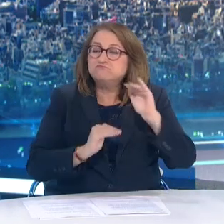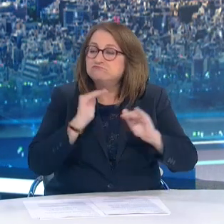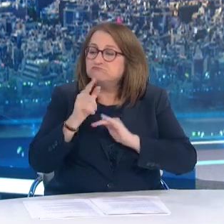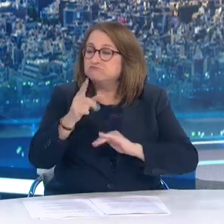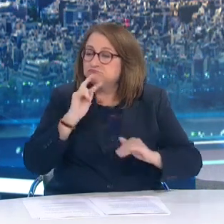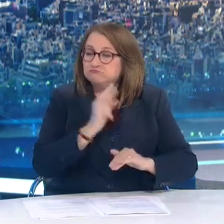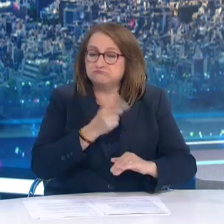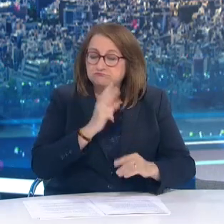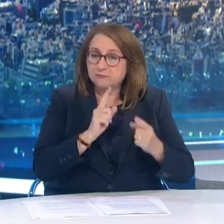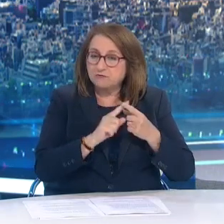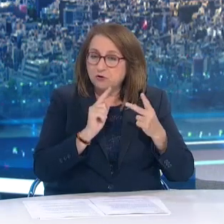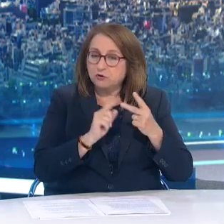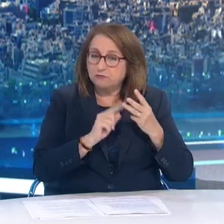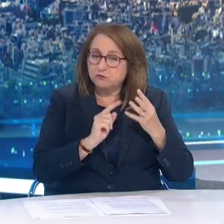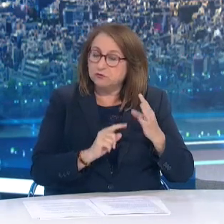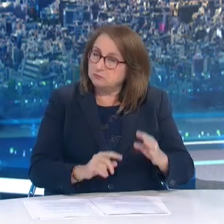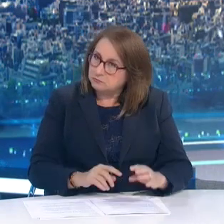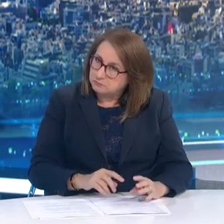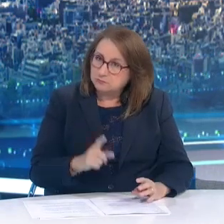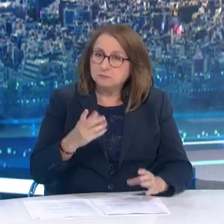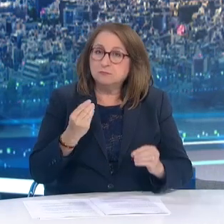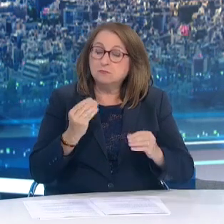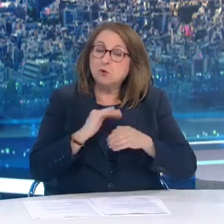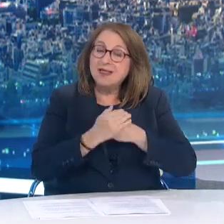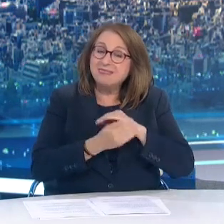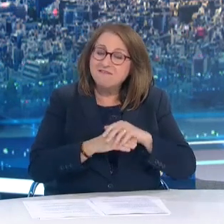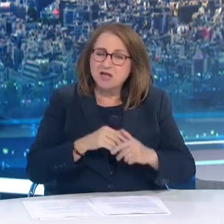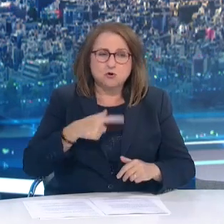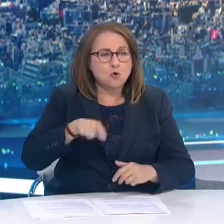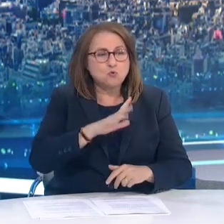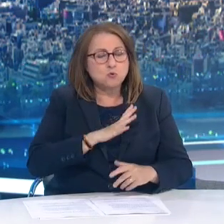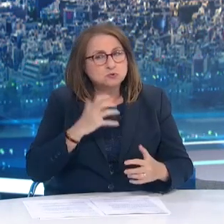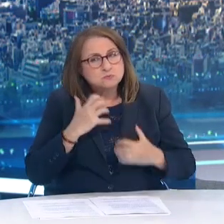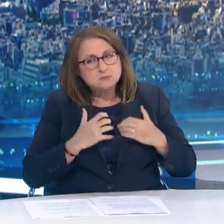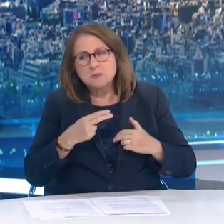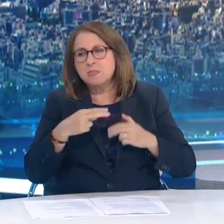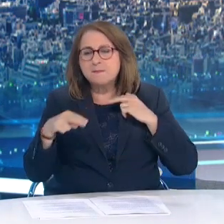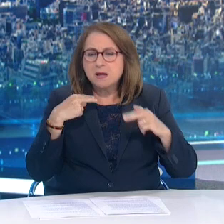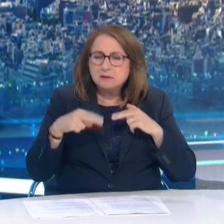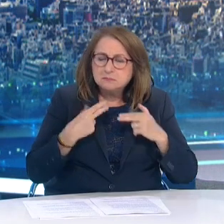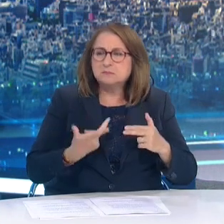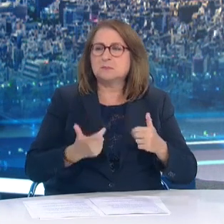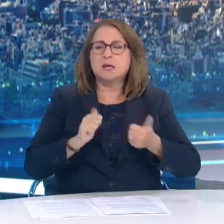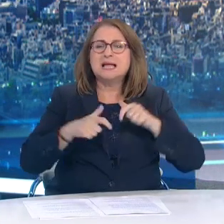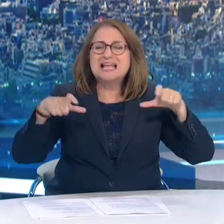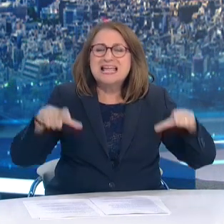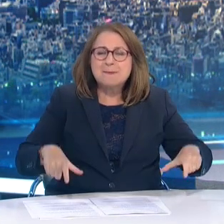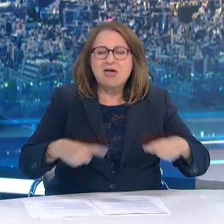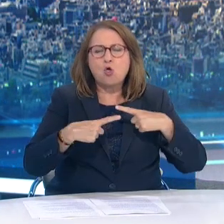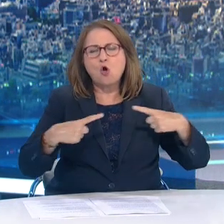πρόσβαση των πολιτών στα εμβόλια Με την εστίαση, με τους αθλητικούς χώρους κτλ